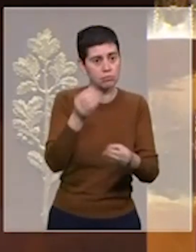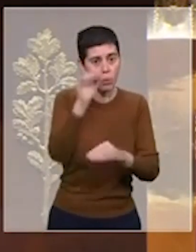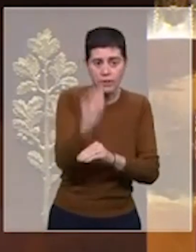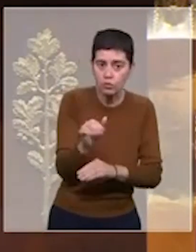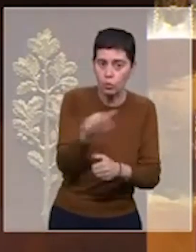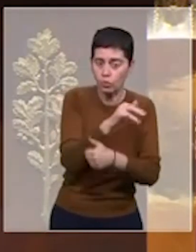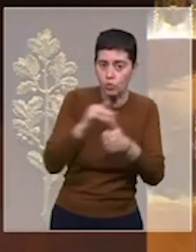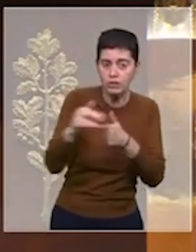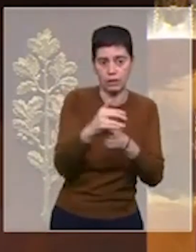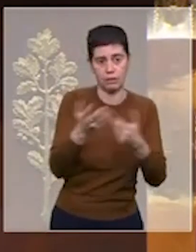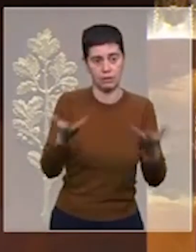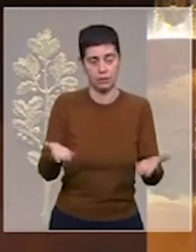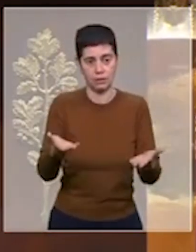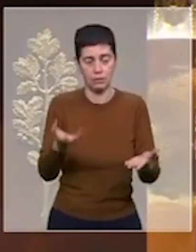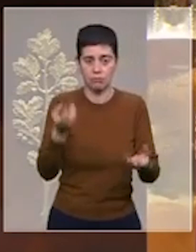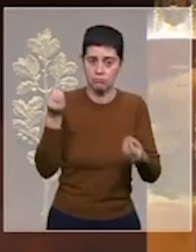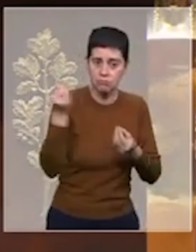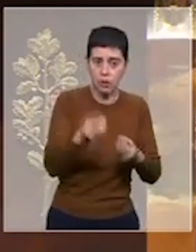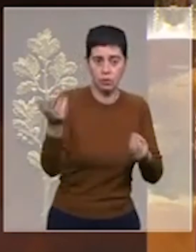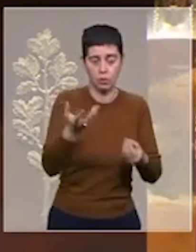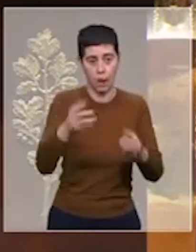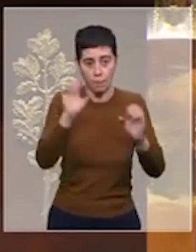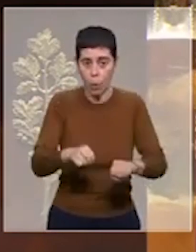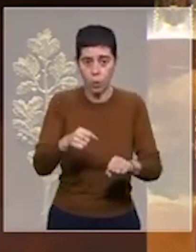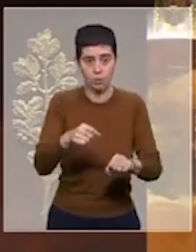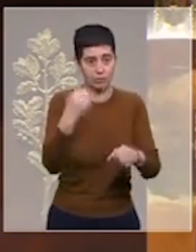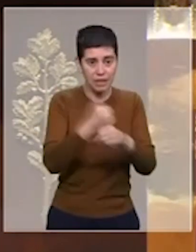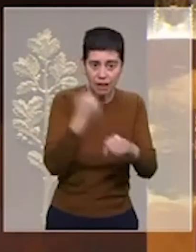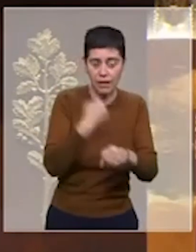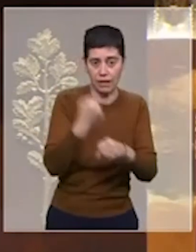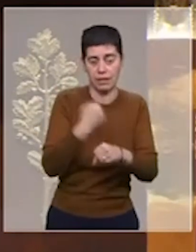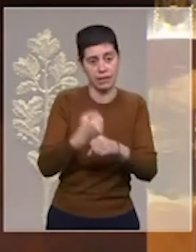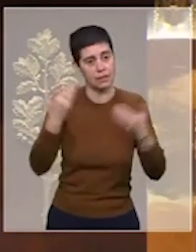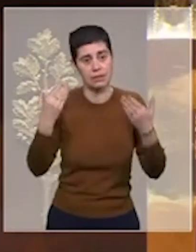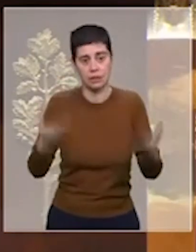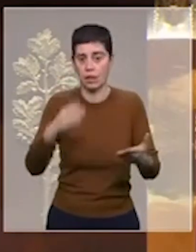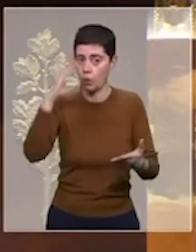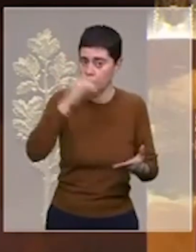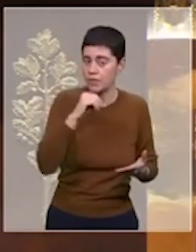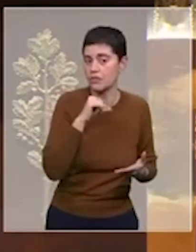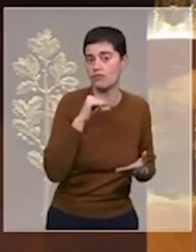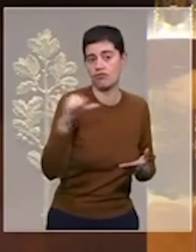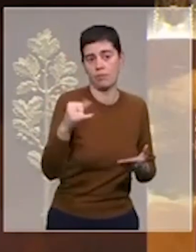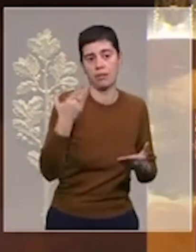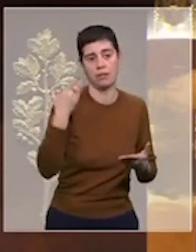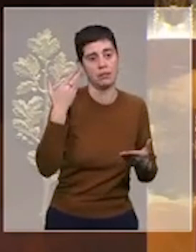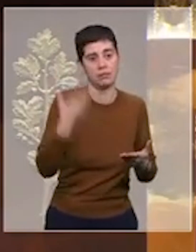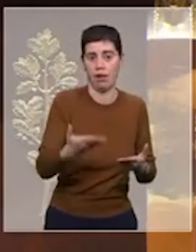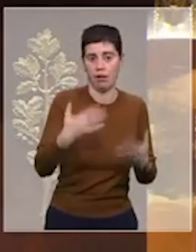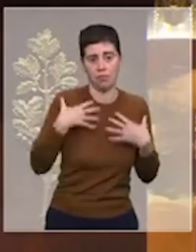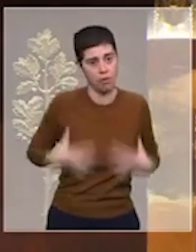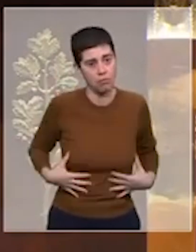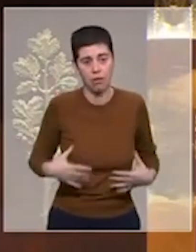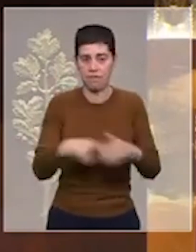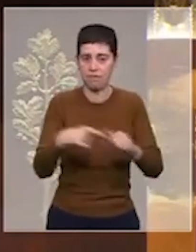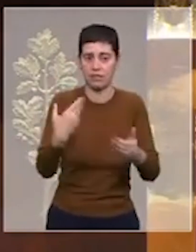créé les possibilités pour qu'ils trouvent un travail. Nous n'oublierons jamais votre attitude à l